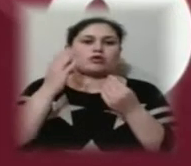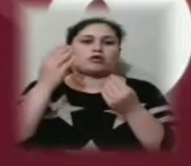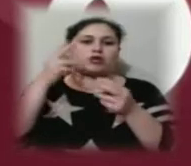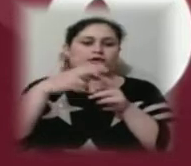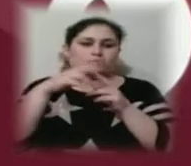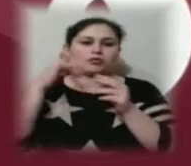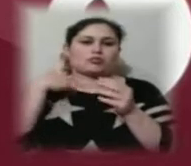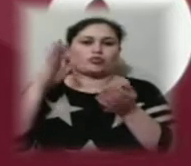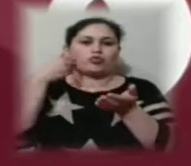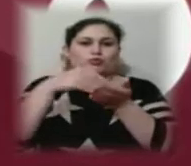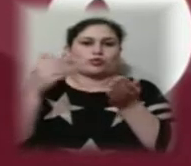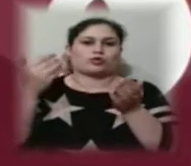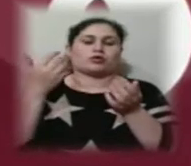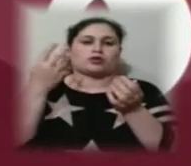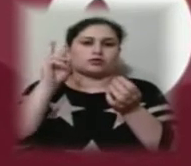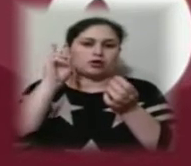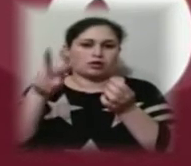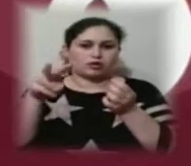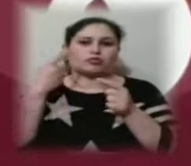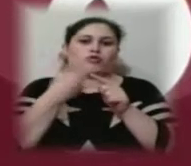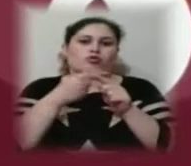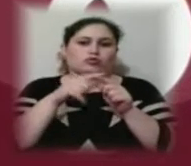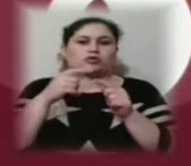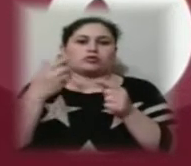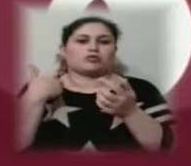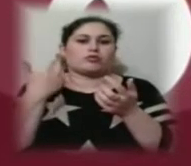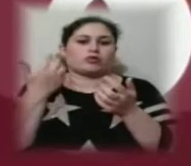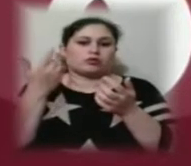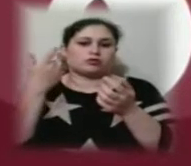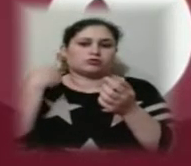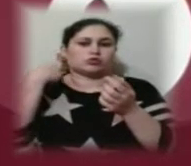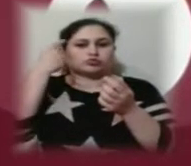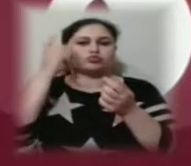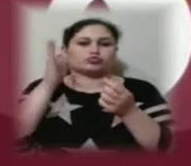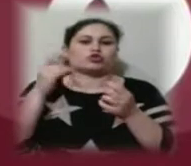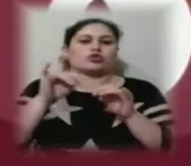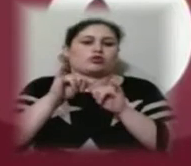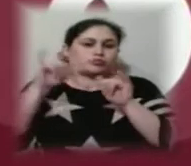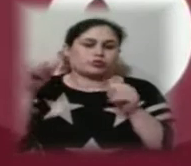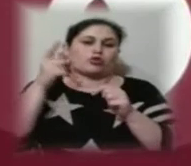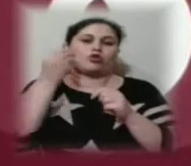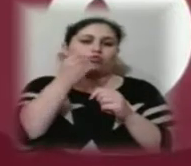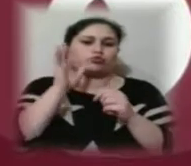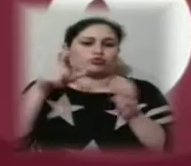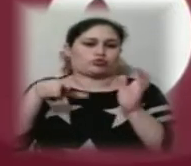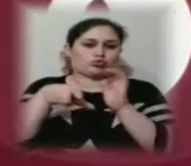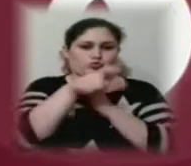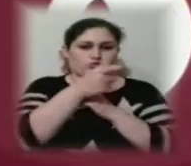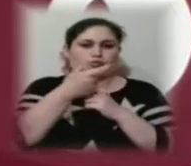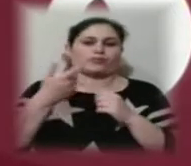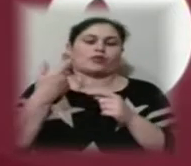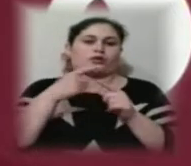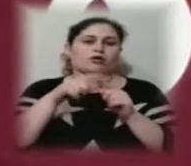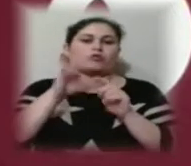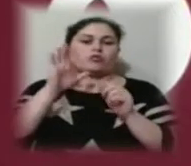тролейбуси. Зараз у нас до кінця року надійдуть нові автобуси. Я дуже хочу, щоб ми в слідчому уроці